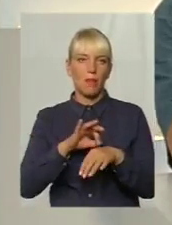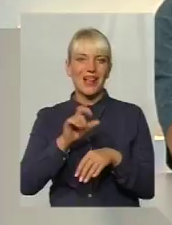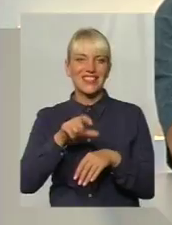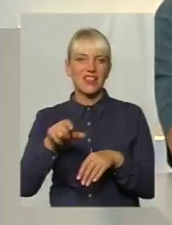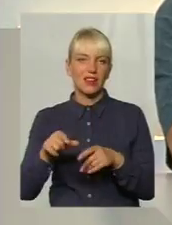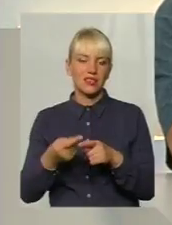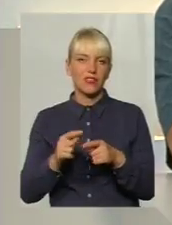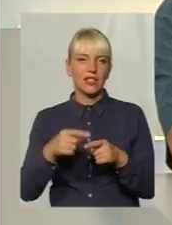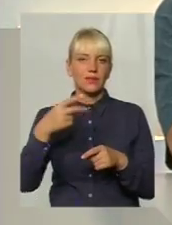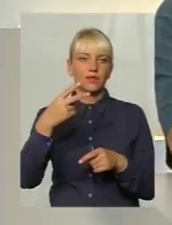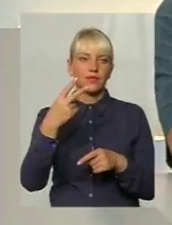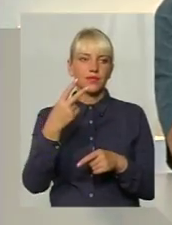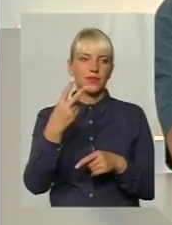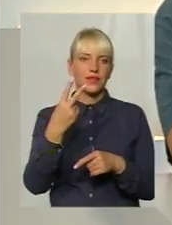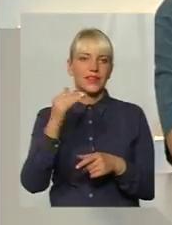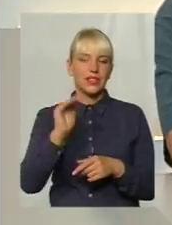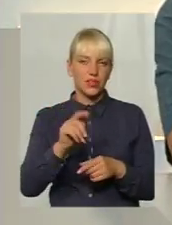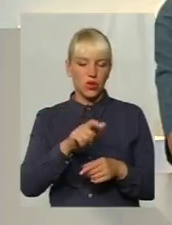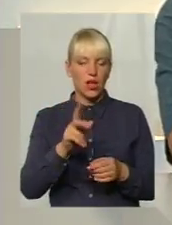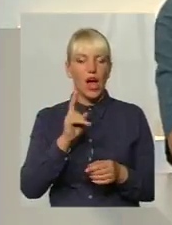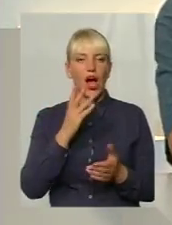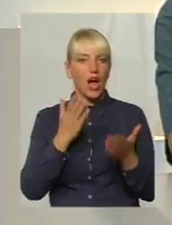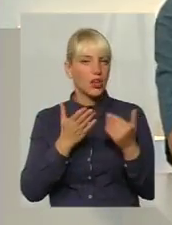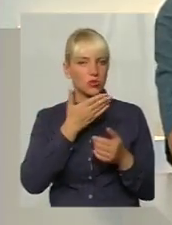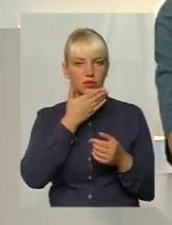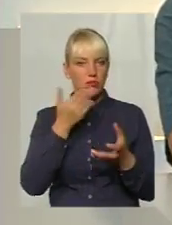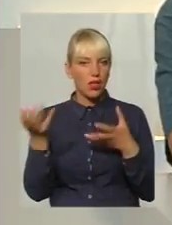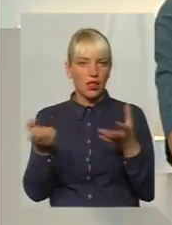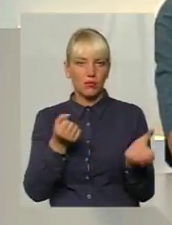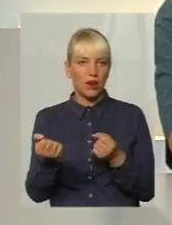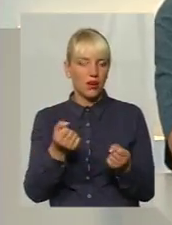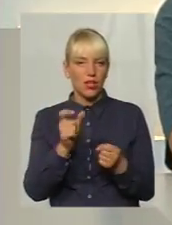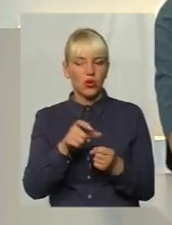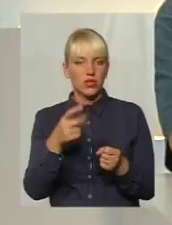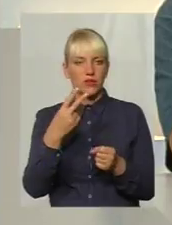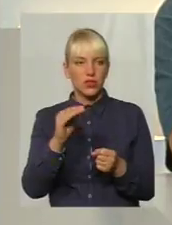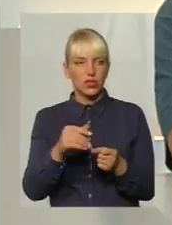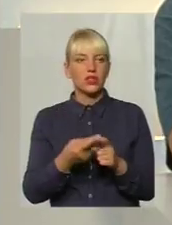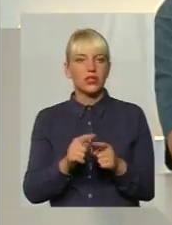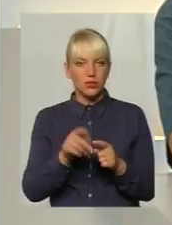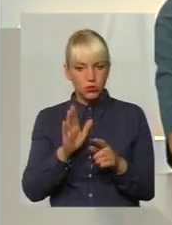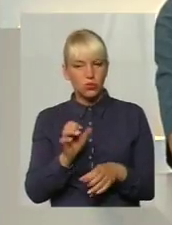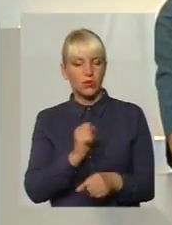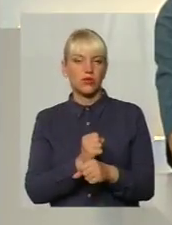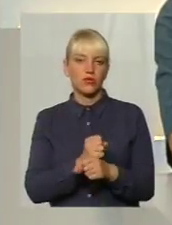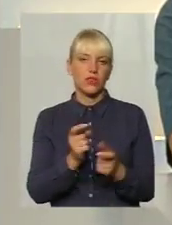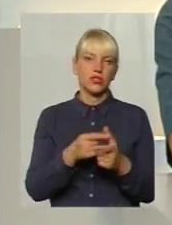Така норма якась начебто. Що буде з тими, хто не набрав 2 тисячі? Вони будуть працювати ці лікарі чи ні?